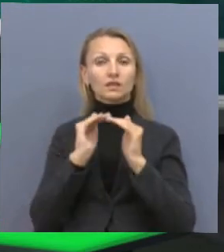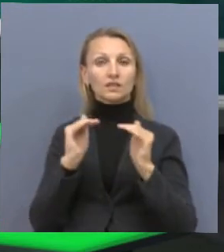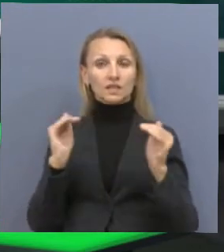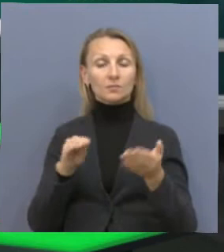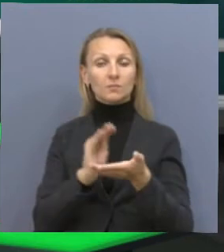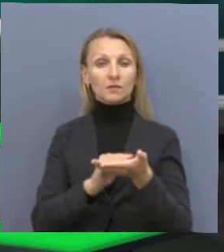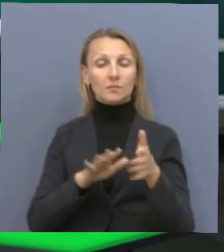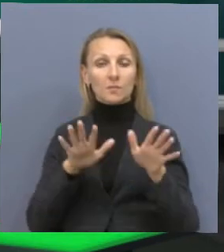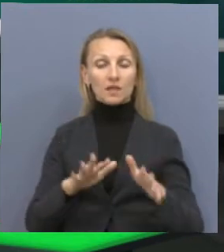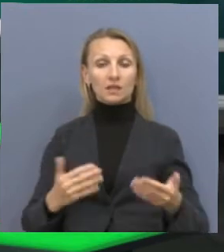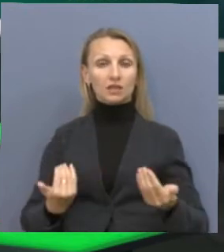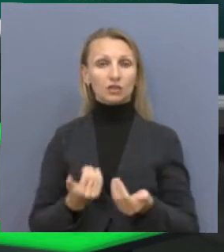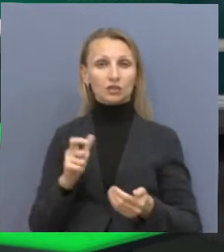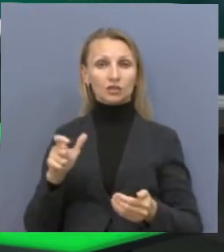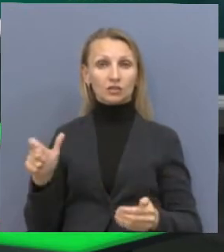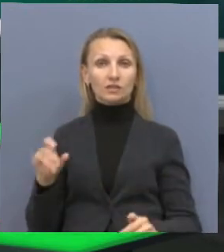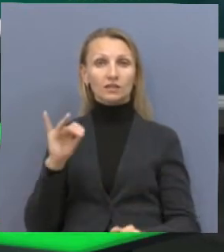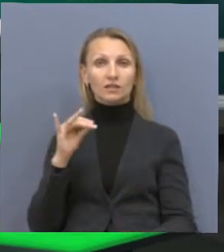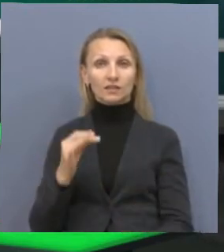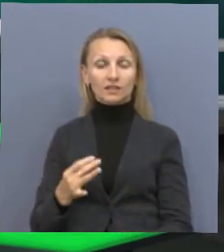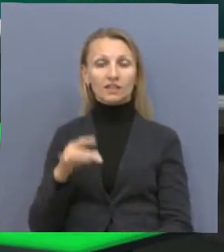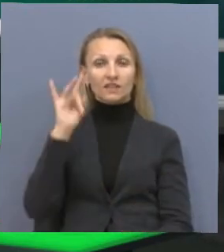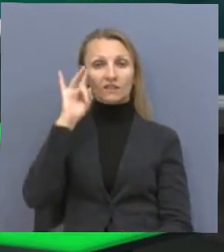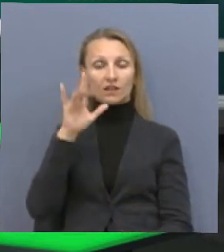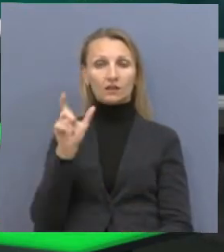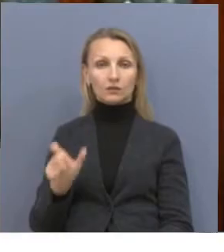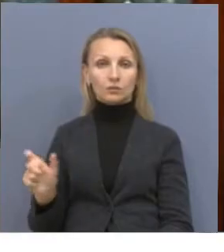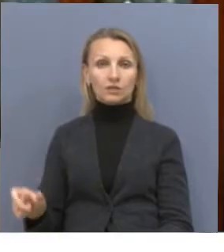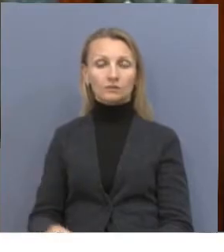местные жители и представители педагогической общественности.